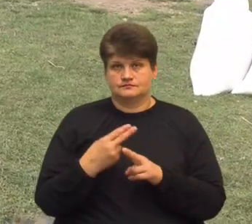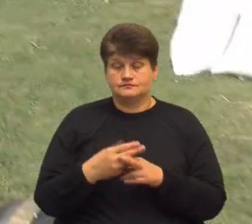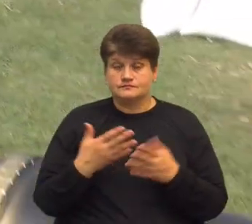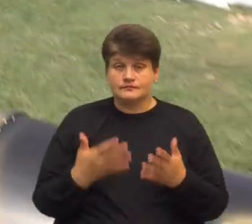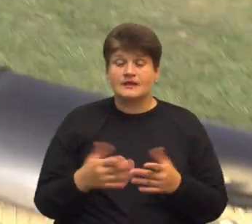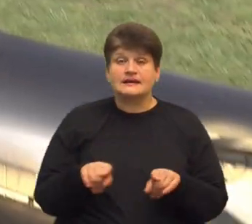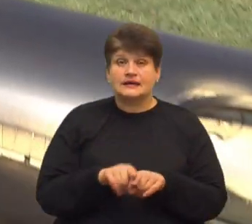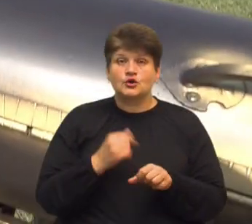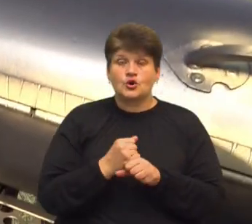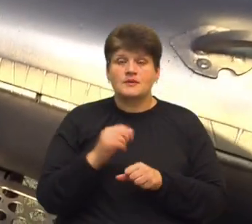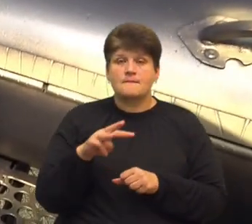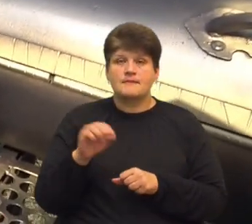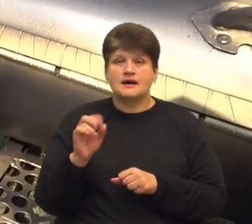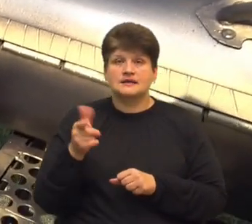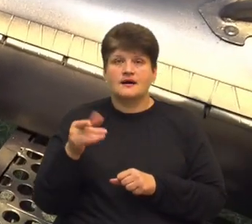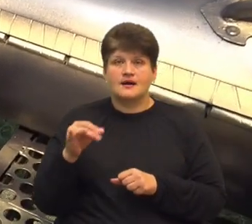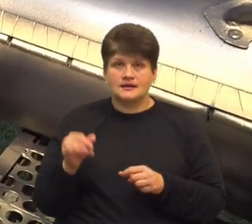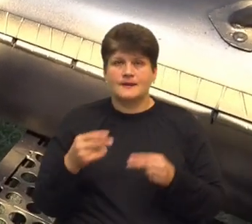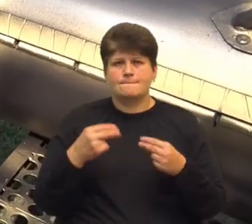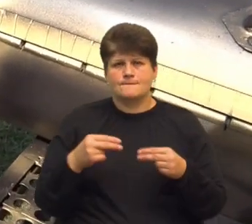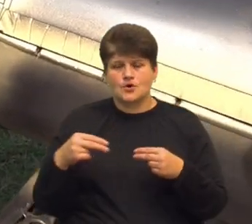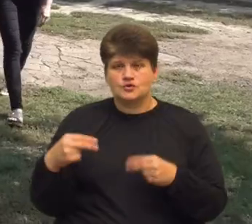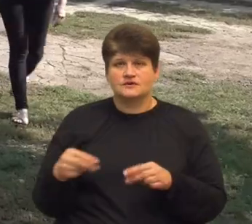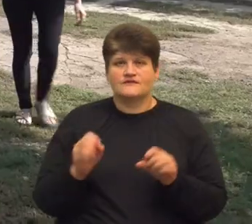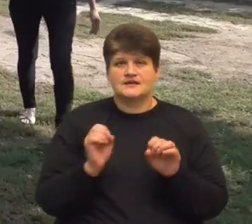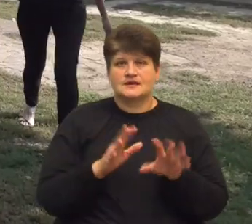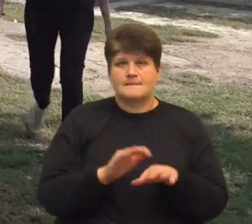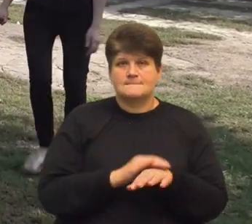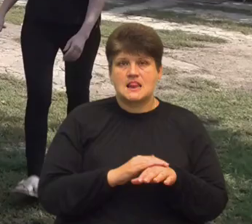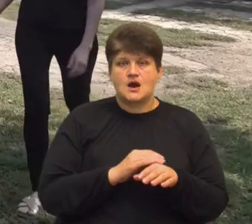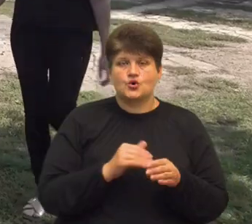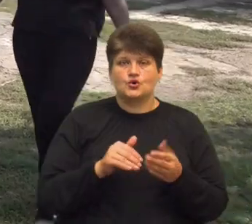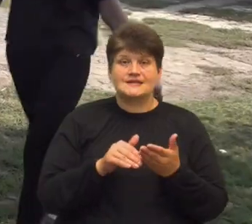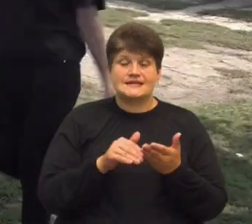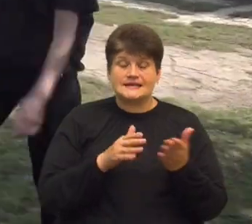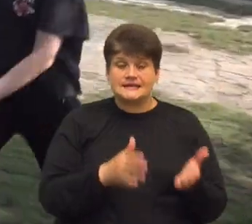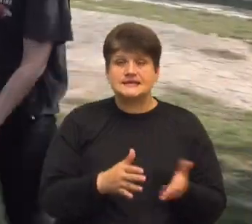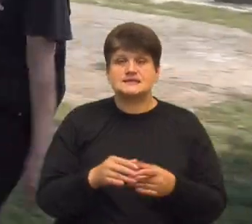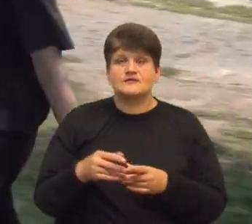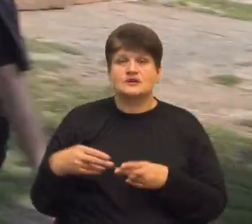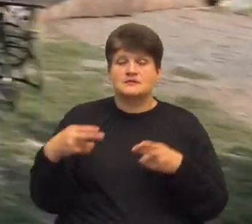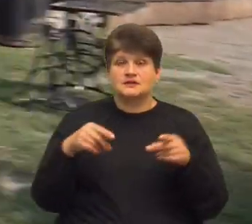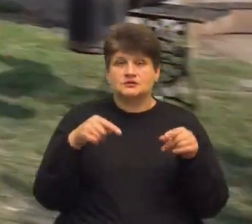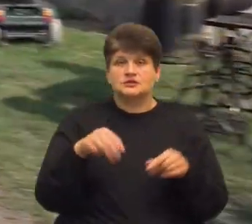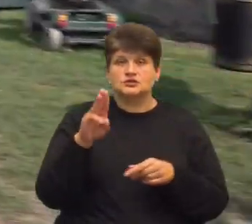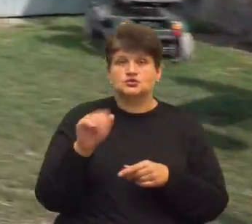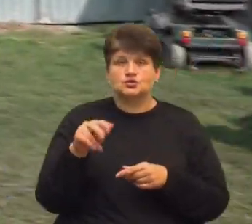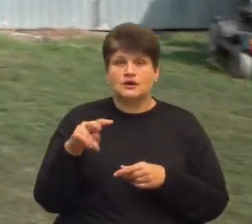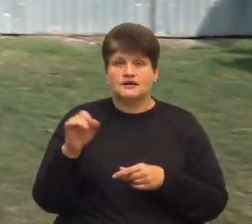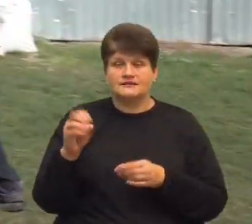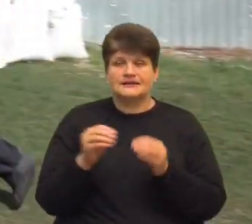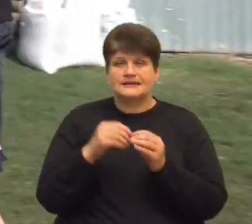мангали, частину грошей з продажу яких віддає на благодійність. Наталя та Руслан переїхали до Шульганівки 10 років тому.